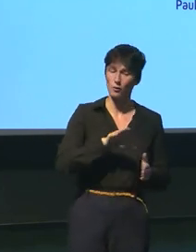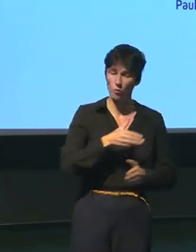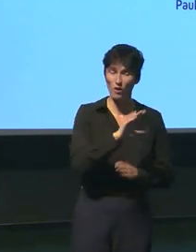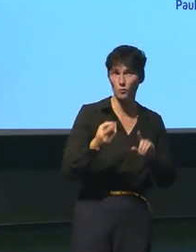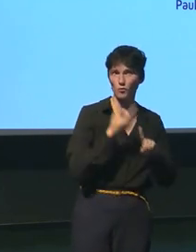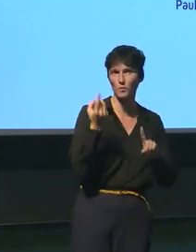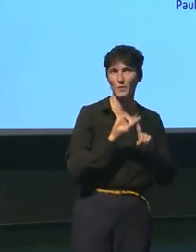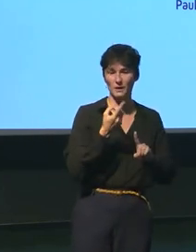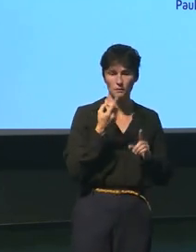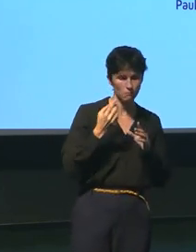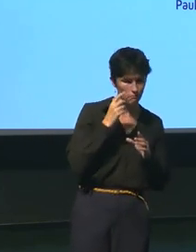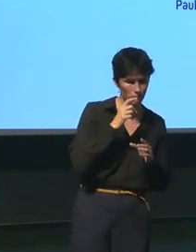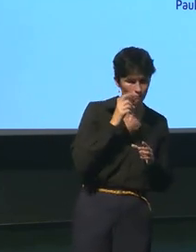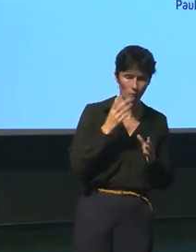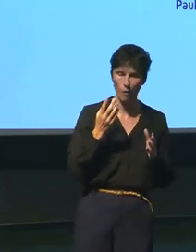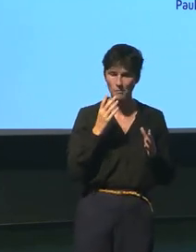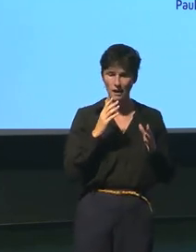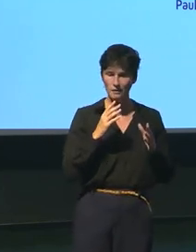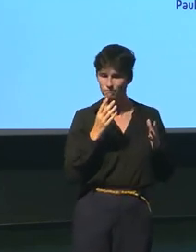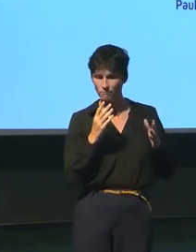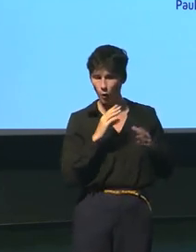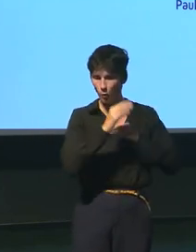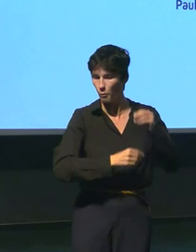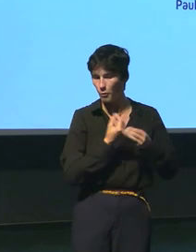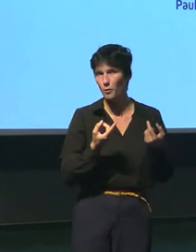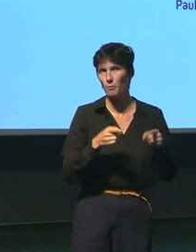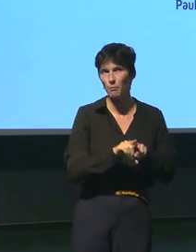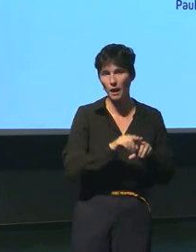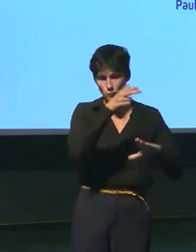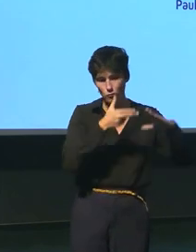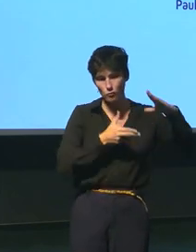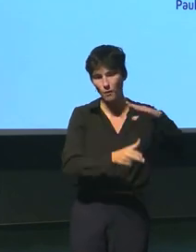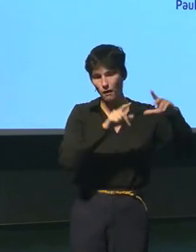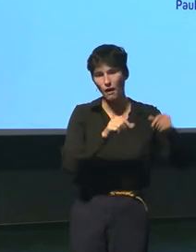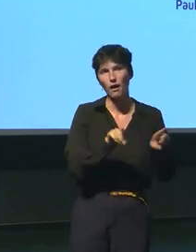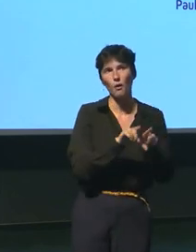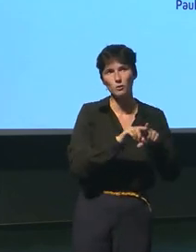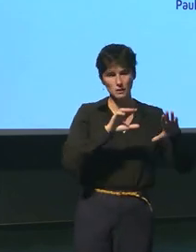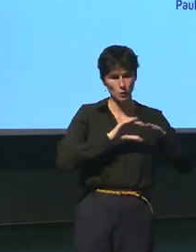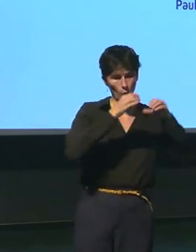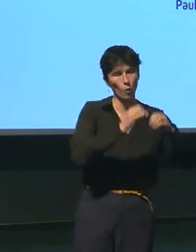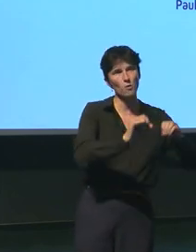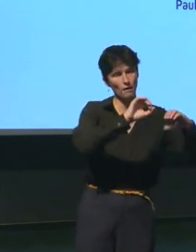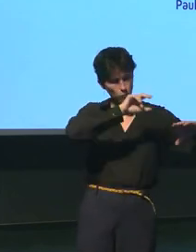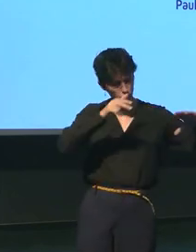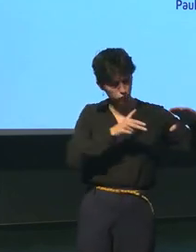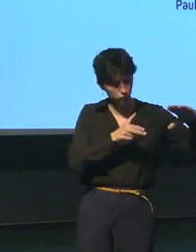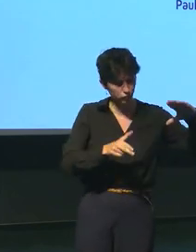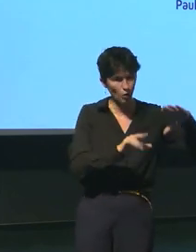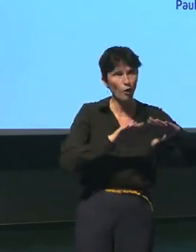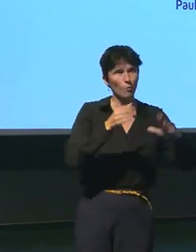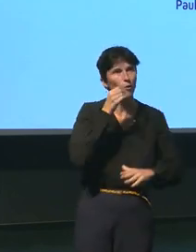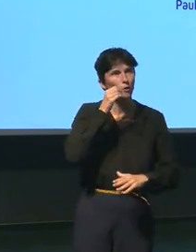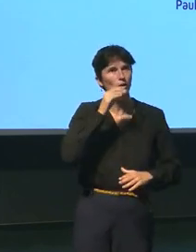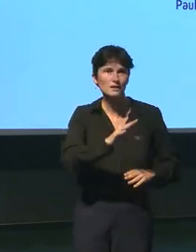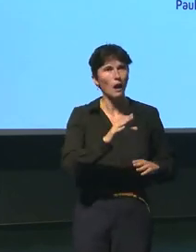fait le même univers que dans Jules Verne donc il y a sous-marins aussi qui se promènent dans les océans avec un B avec un salon sous-marin